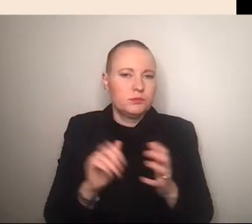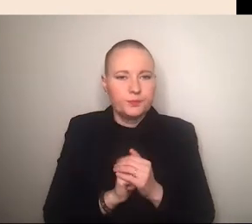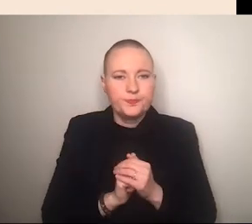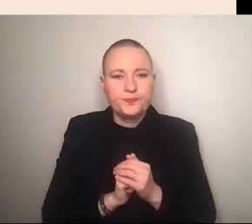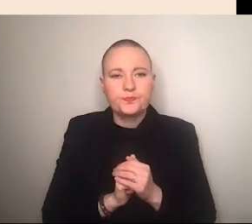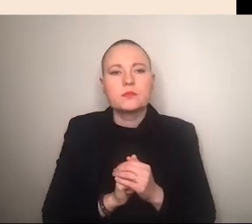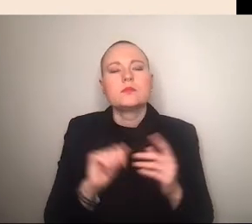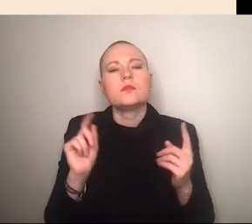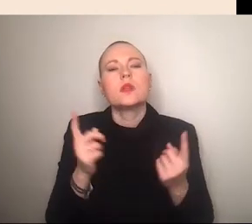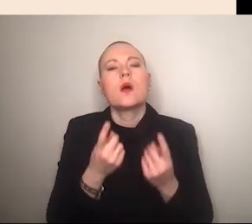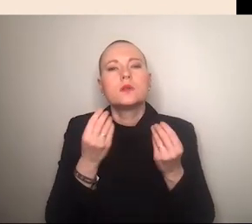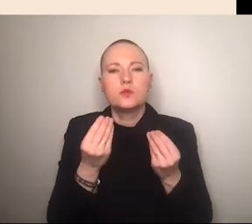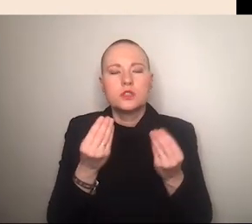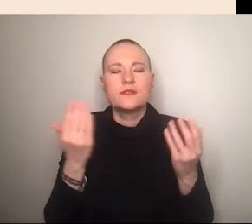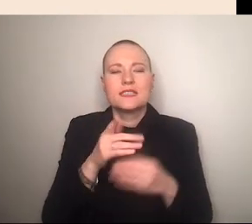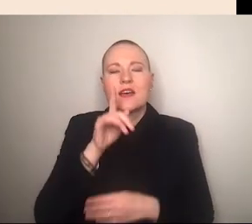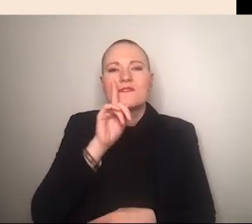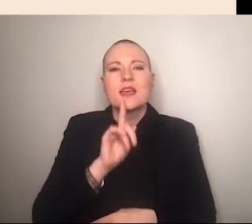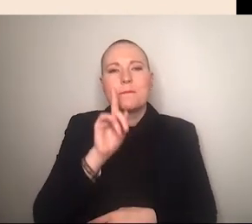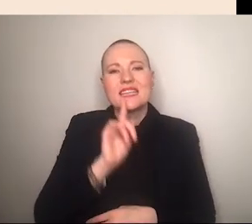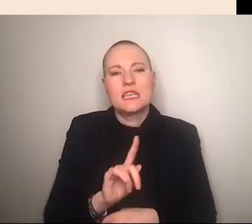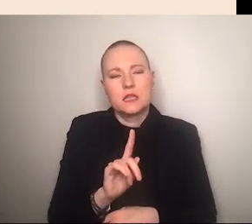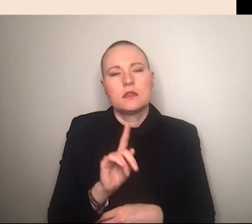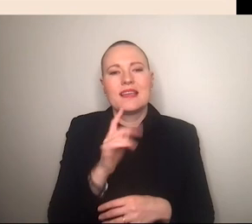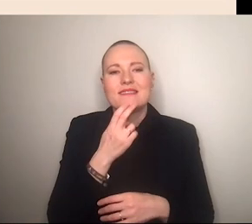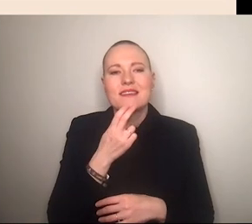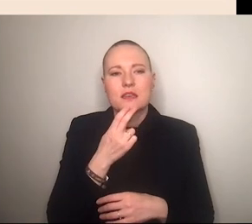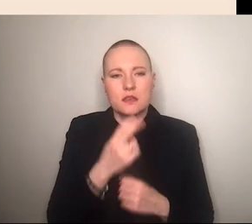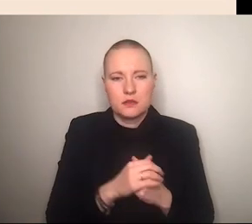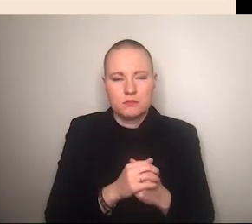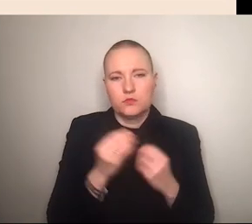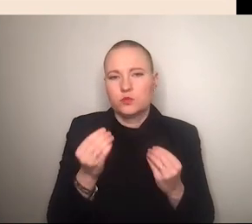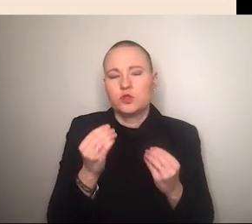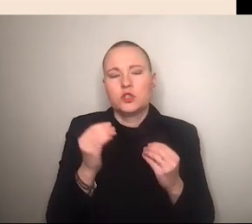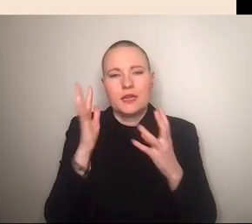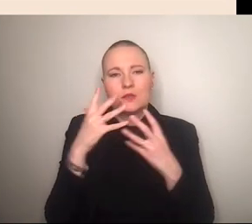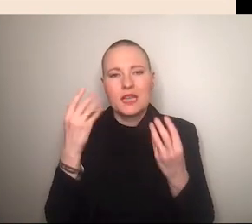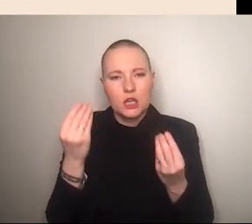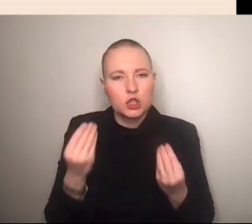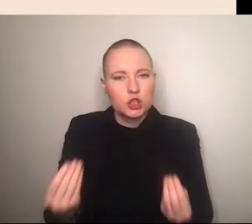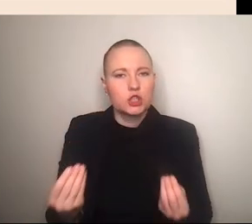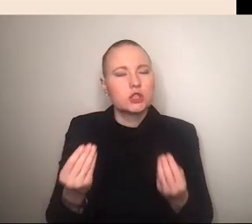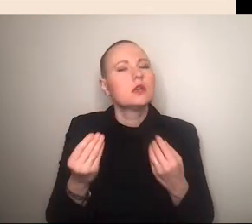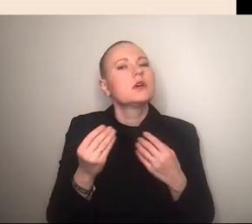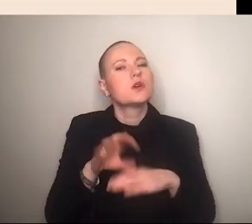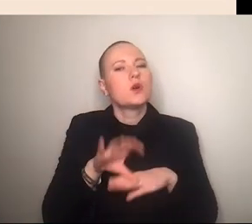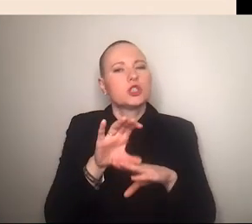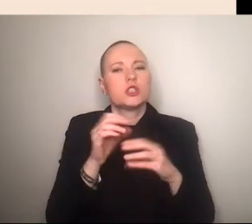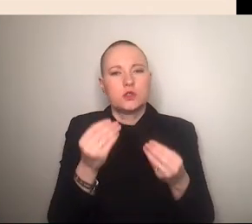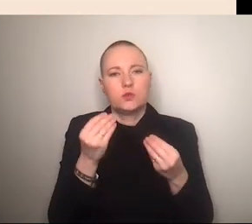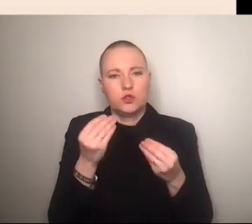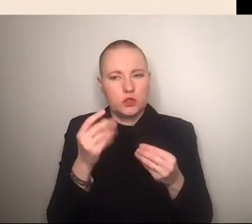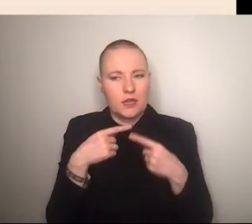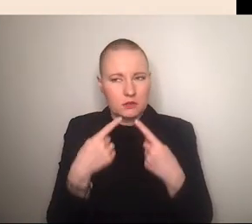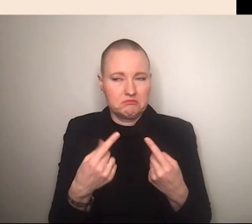die rede von sogenannten femininen energien vor allen dingen von esoterischen coaching coaches wird dieses narrativ